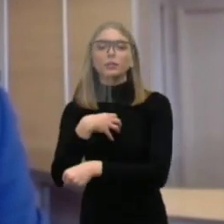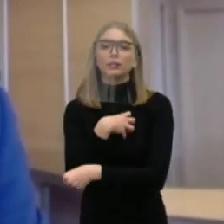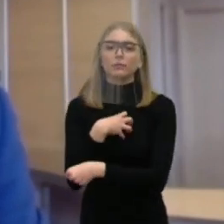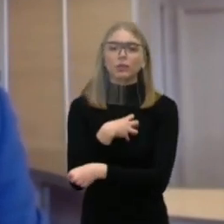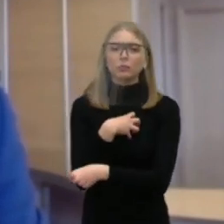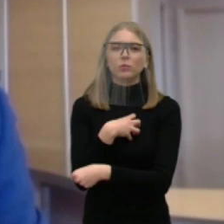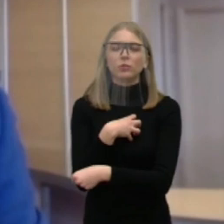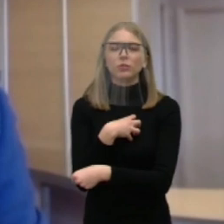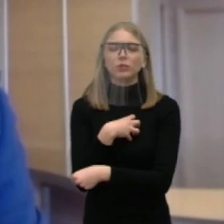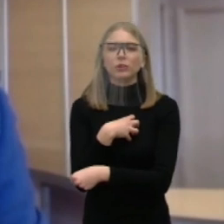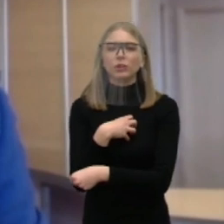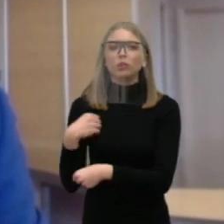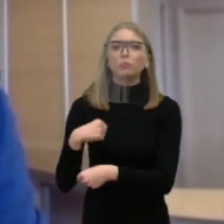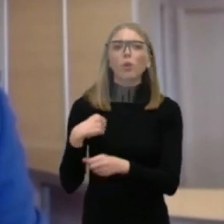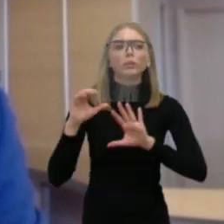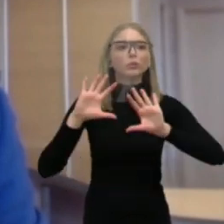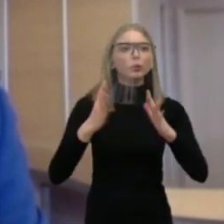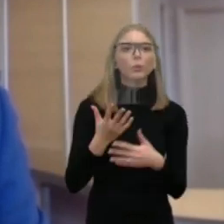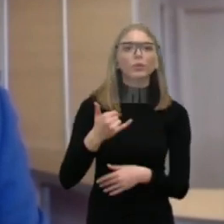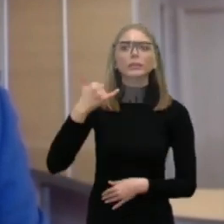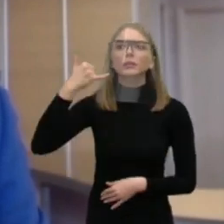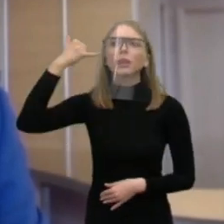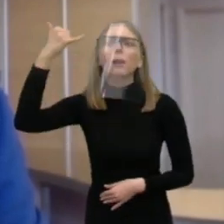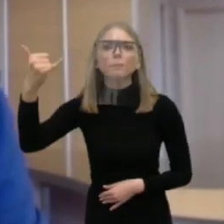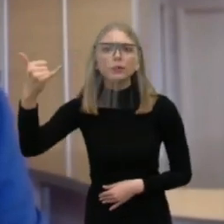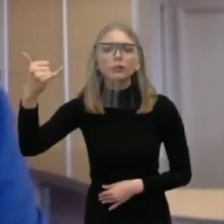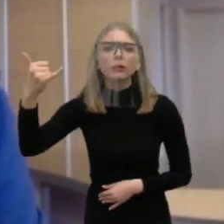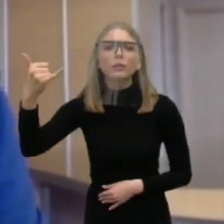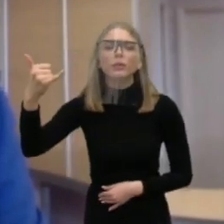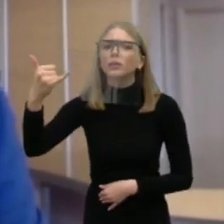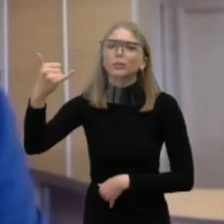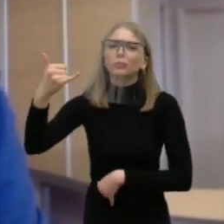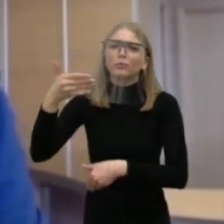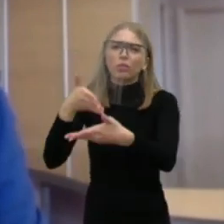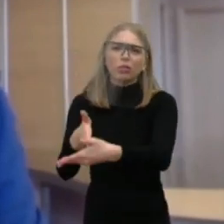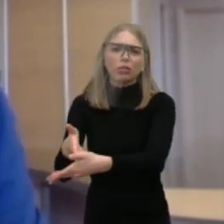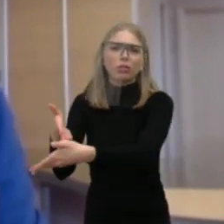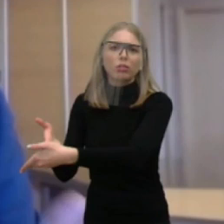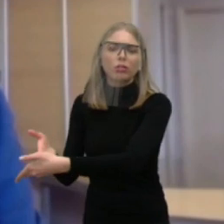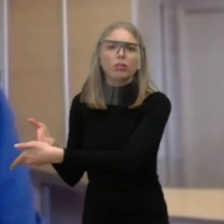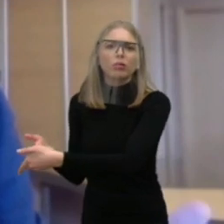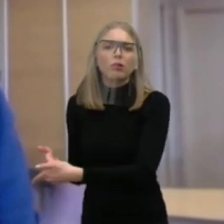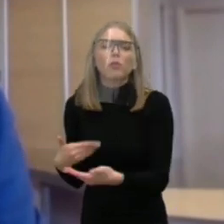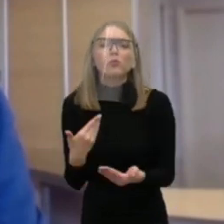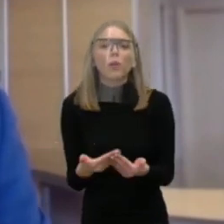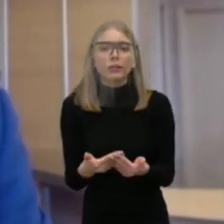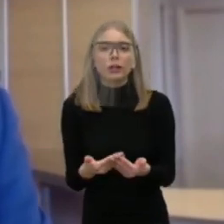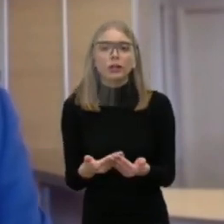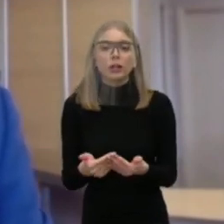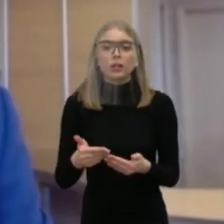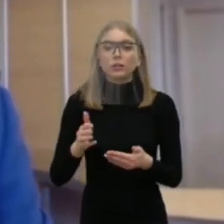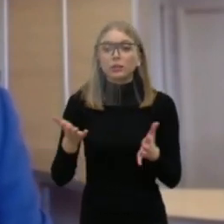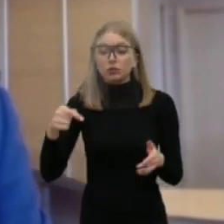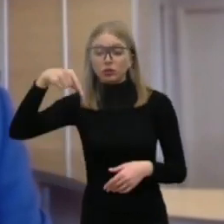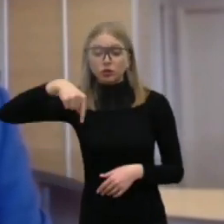gyventojų skambutį ir atvykti. Tai dažnai tas operatyvumas užtrimdė tame, kad neturime konkrečiai pareigūnų